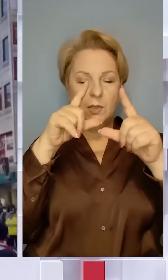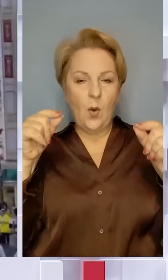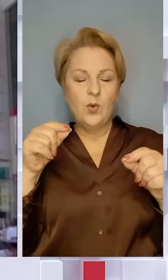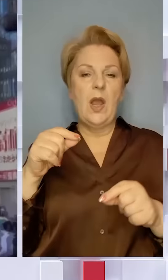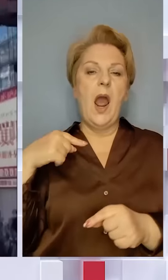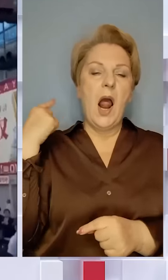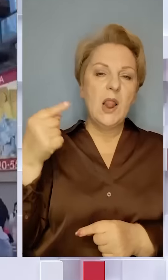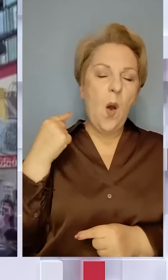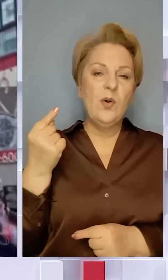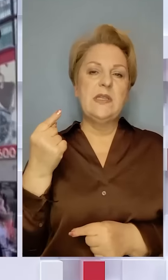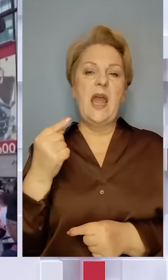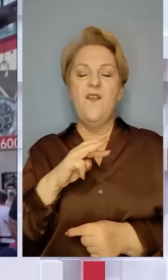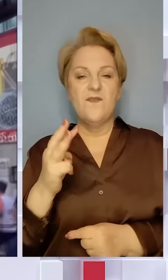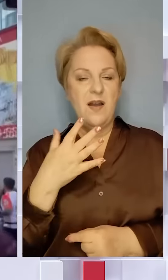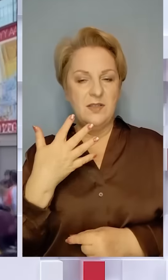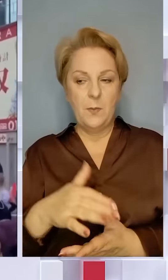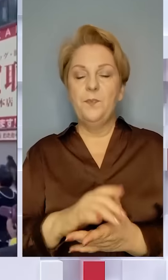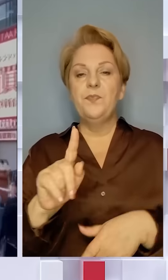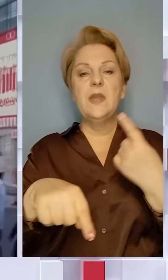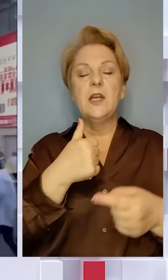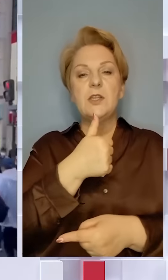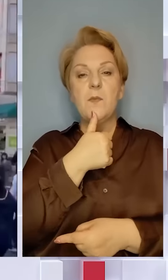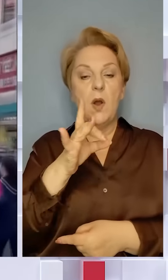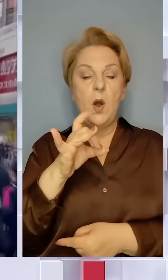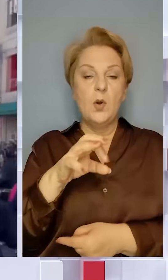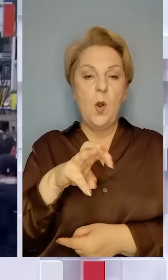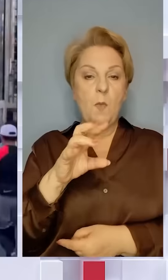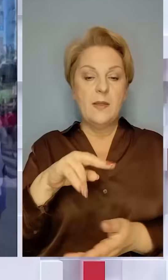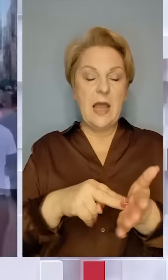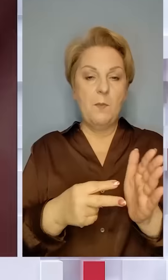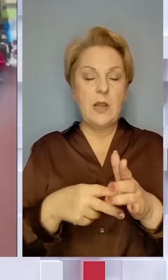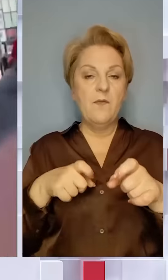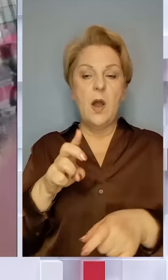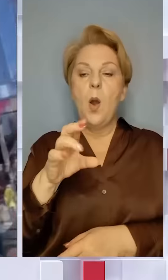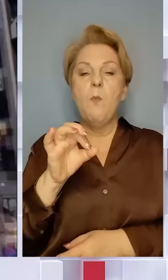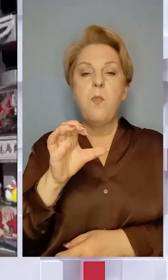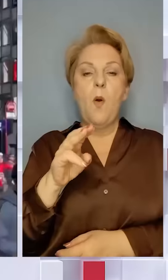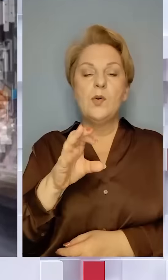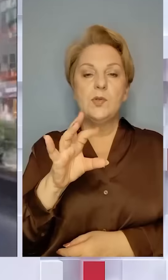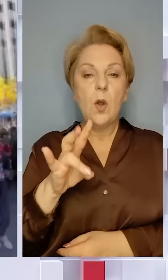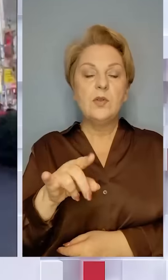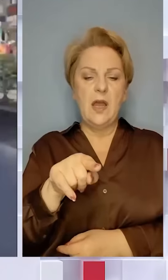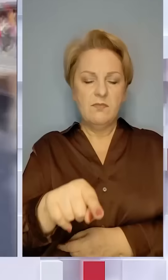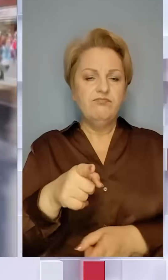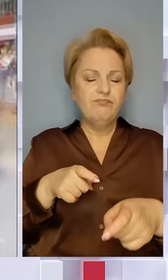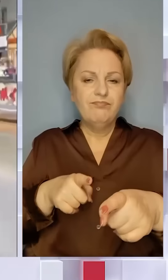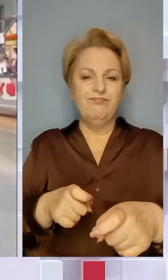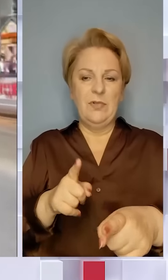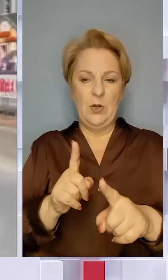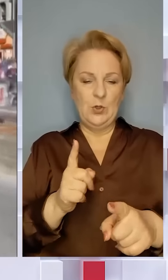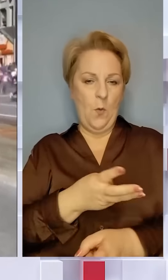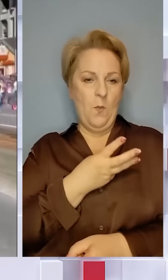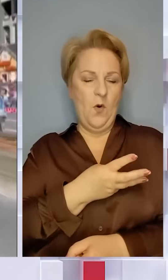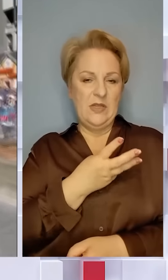та марафону морської піхоти у Вашингтоні. Наступного року Роман планує бігти у Бостоні. На марафонській дистанції ветеран долає, щоб мотивувати